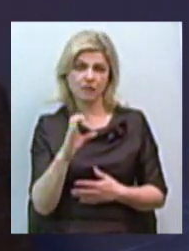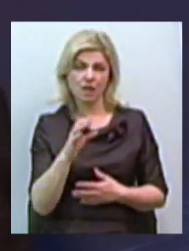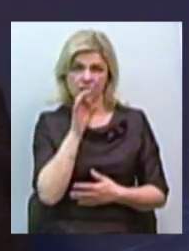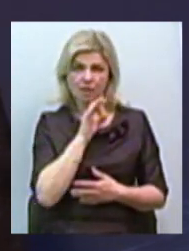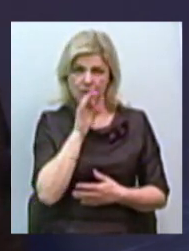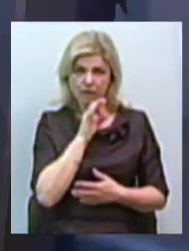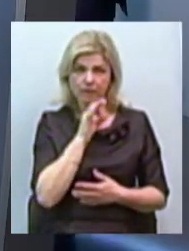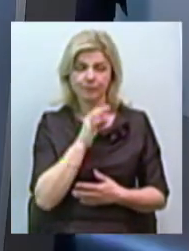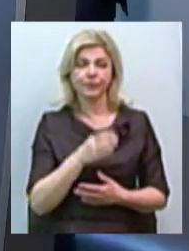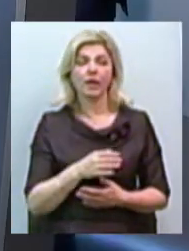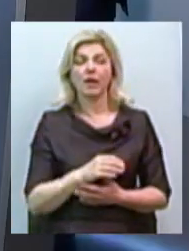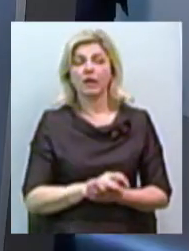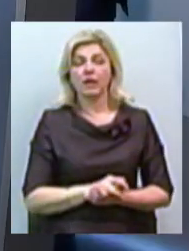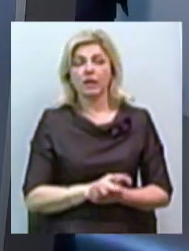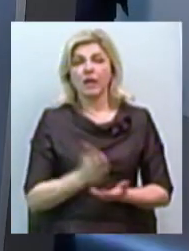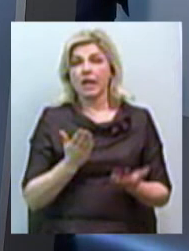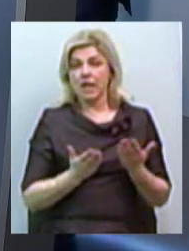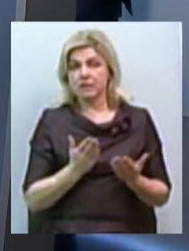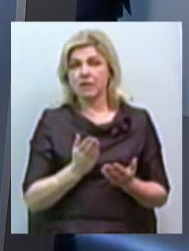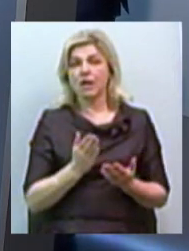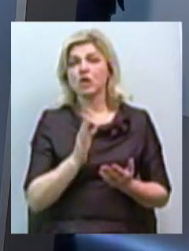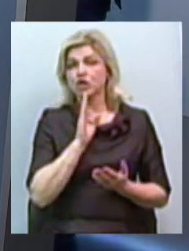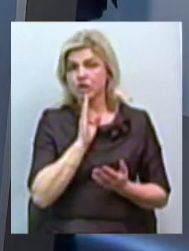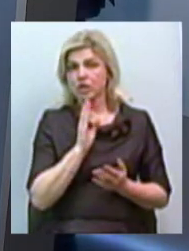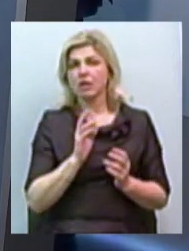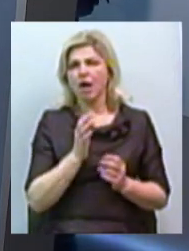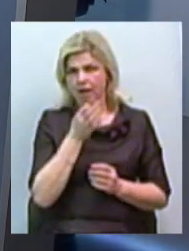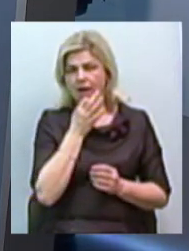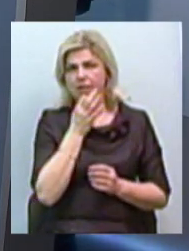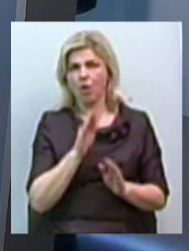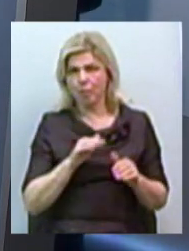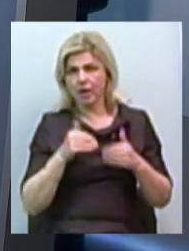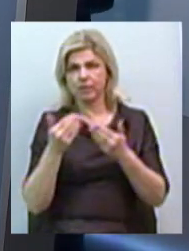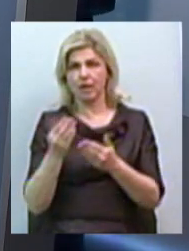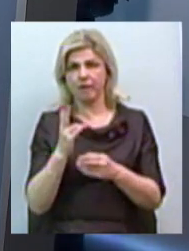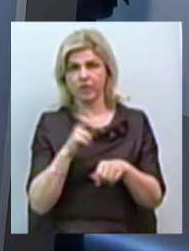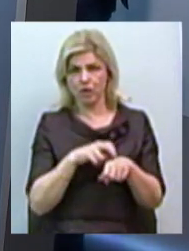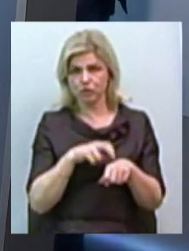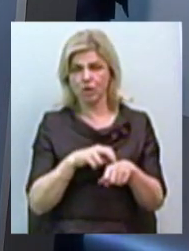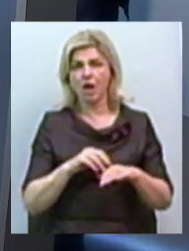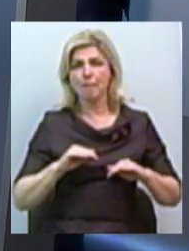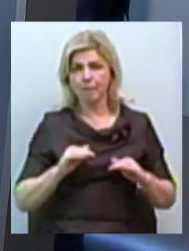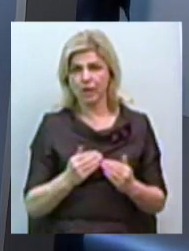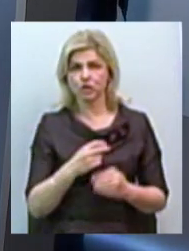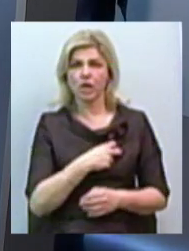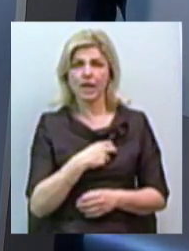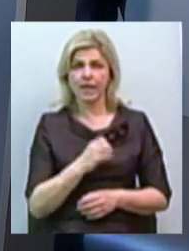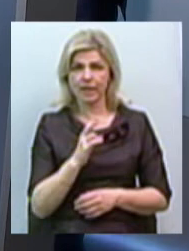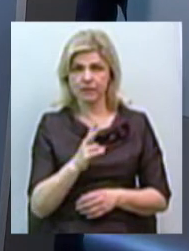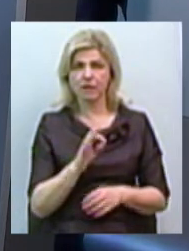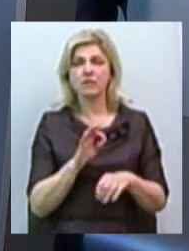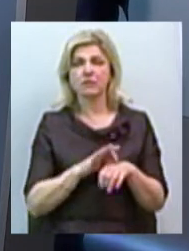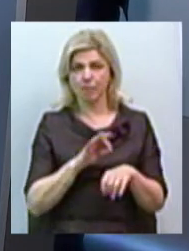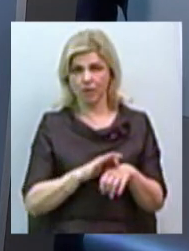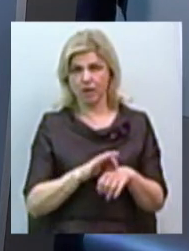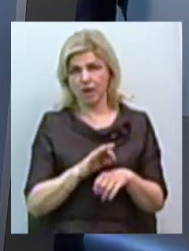жінка якомога раніше звернулася до мамолога, тим менше ризик захворіти на цю хворобу, Першенно